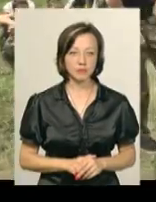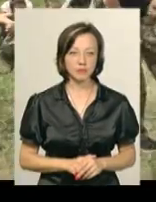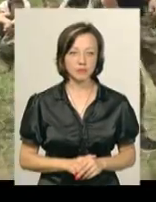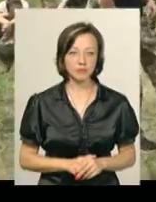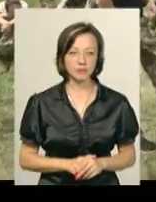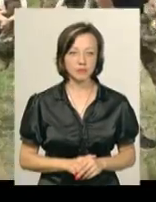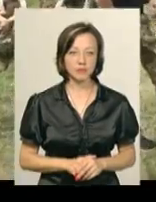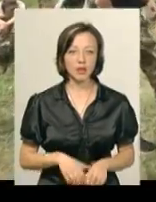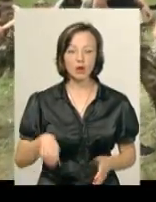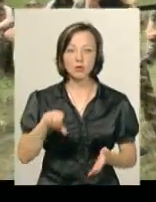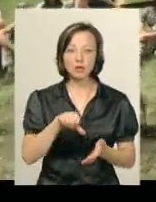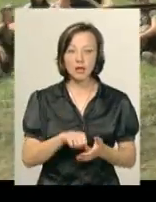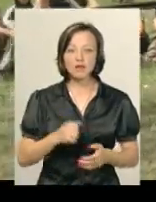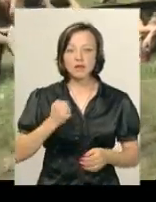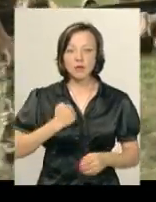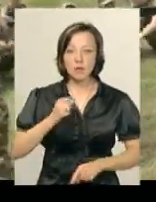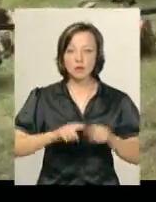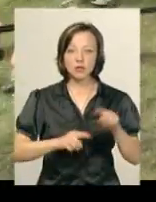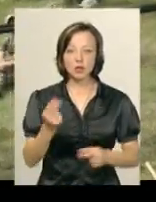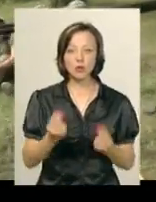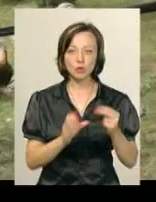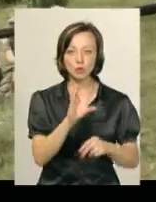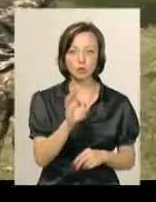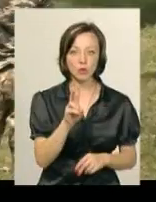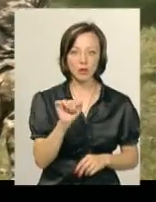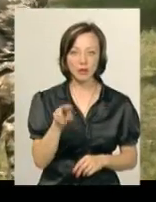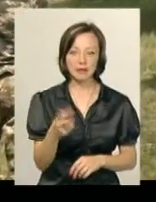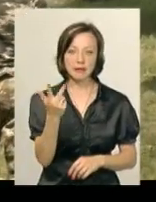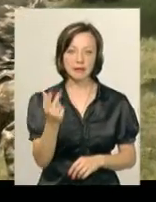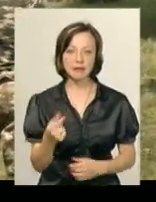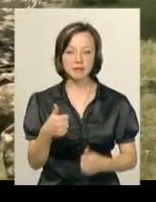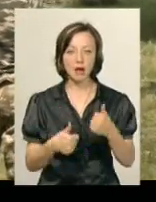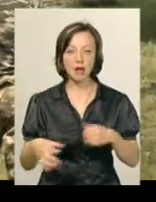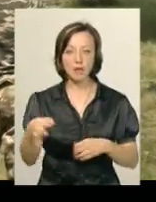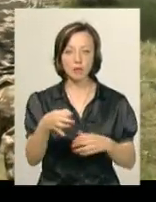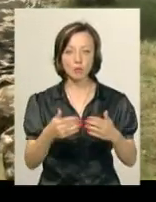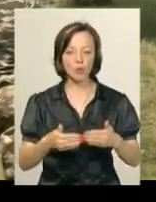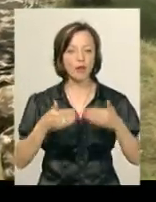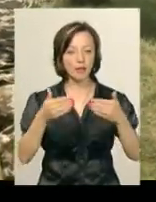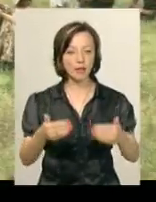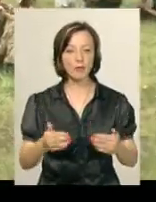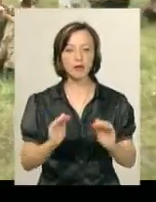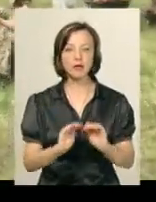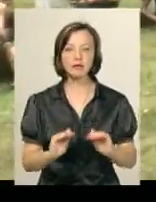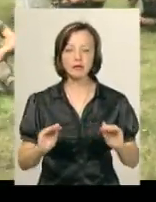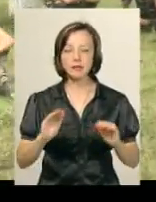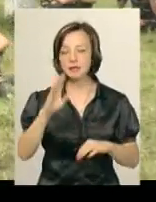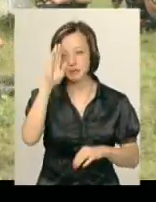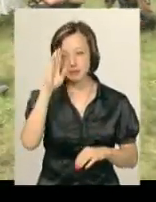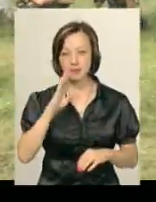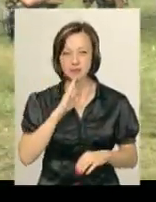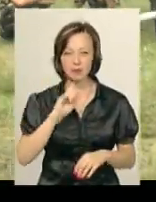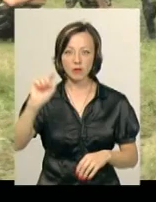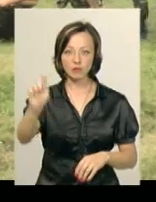В учасників військово-патріотичної гри «Сокіл Джура» сьогодні третій день змагань на обласному етапі. Дівчата та хлопці б'ються на шаблях,